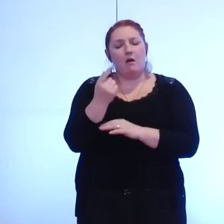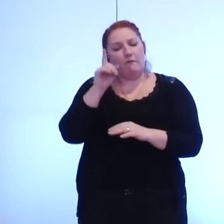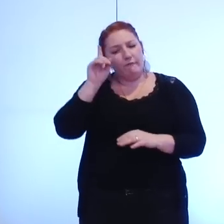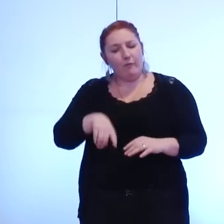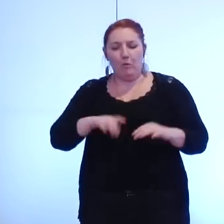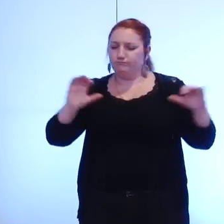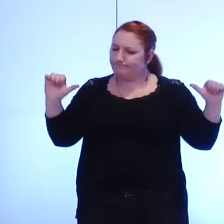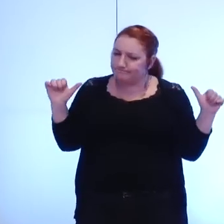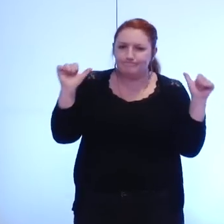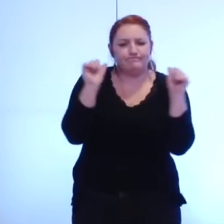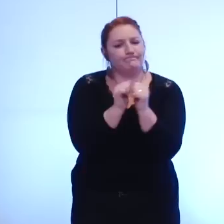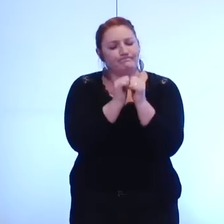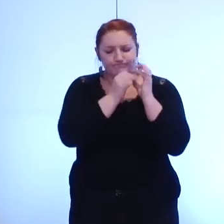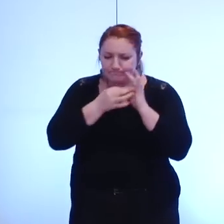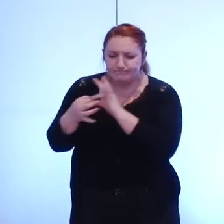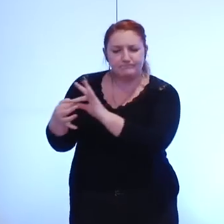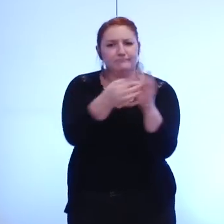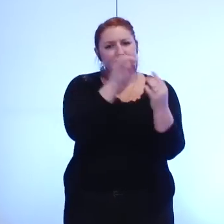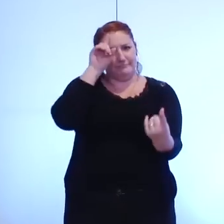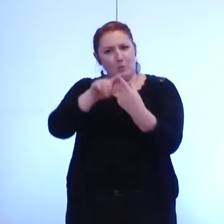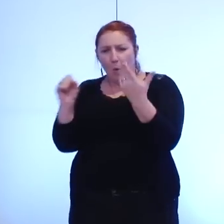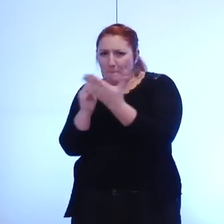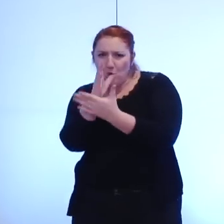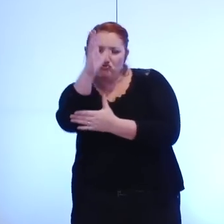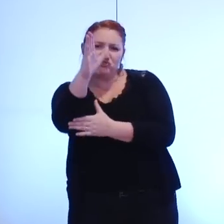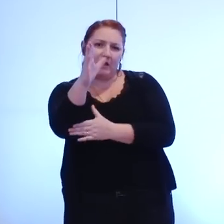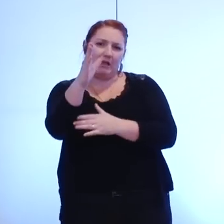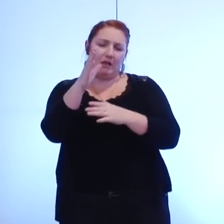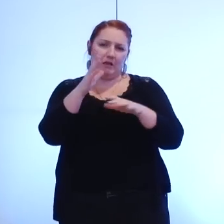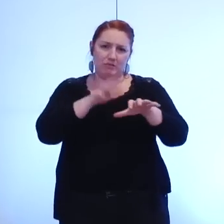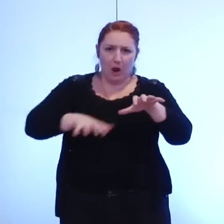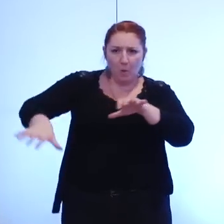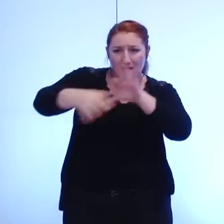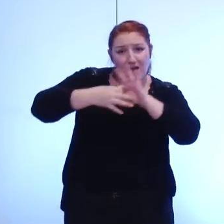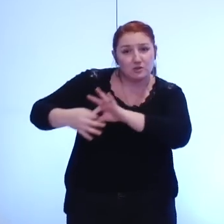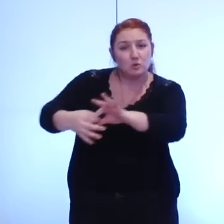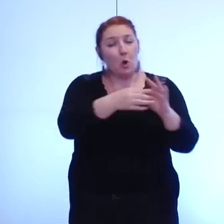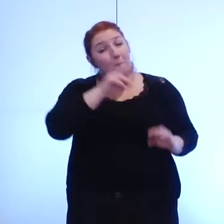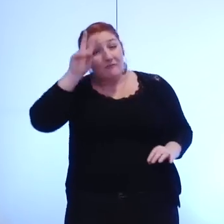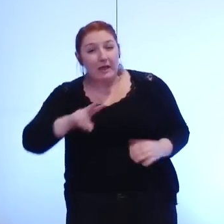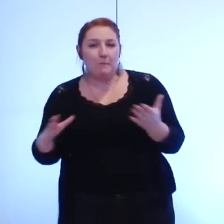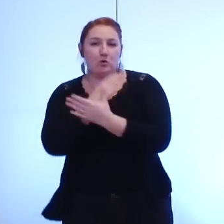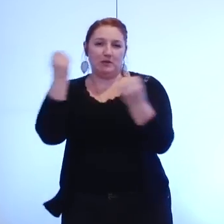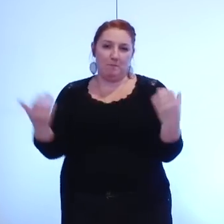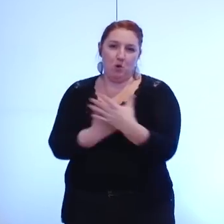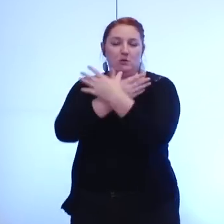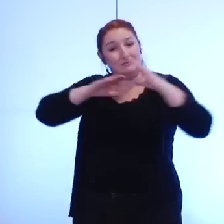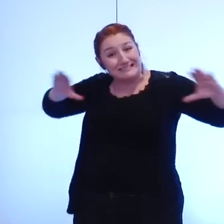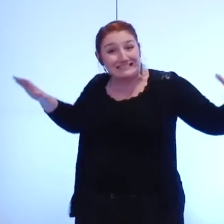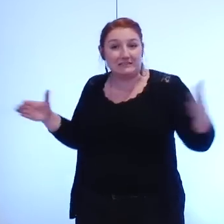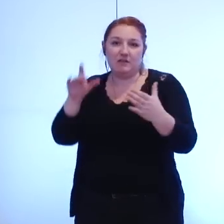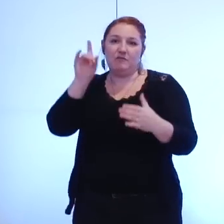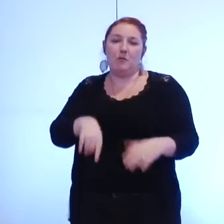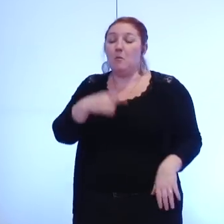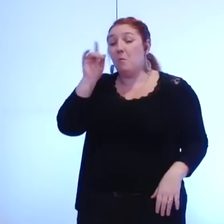véritable projet d'agglomération un réel projet métropolitain et je considère qu'il n'existe pas encore aujourd'hui